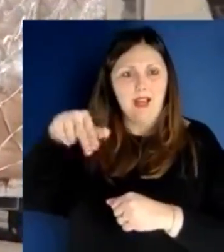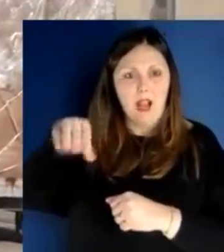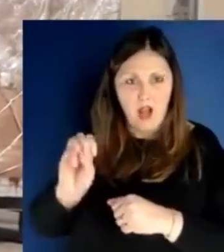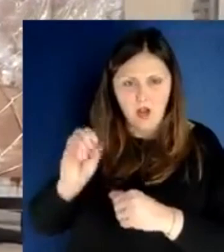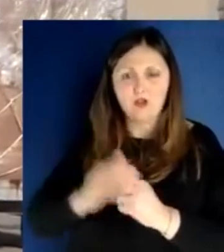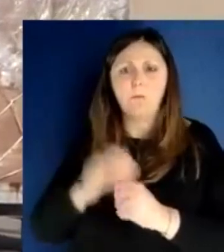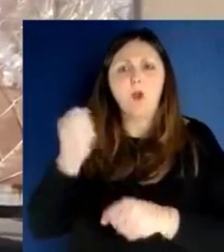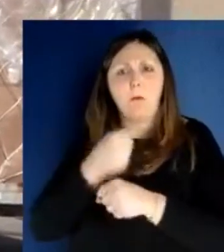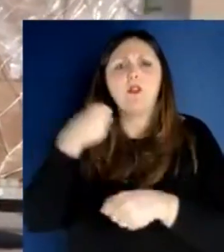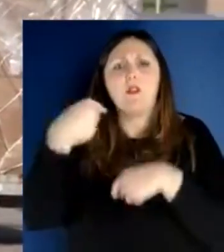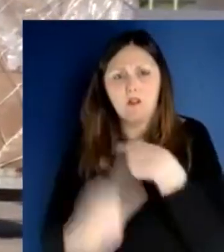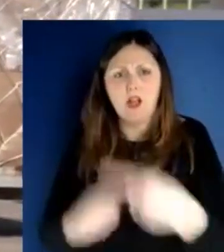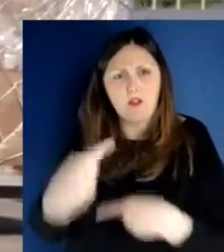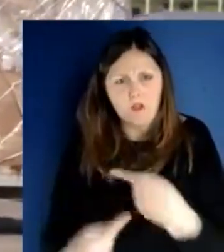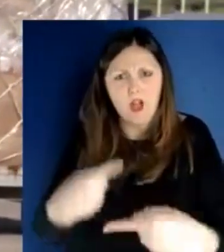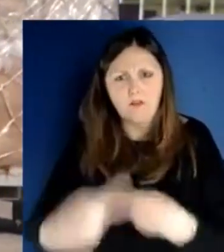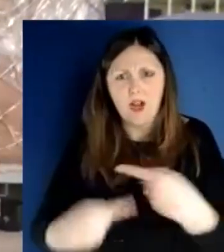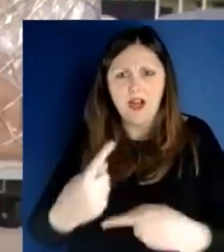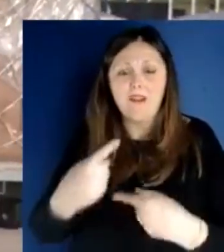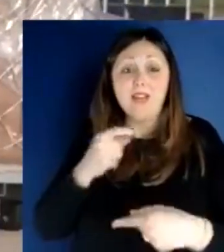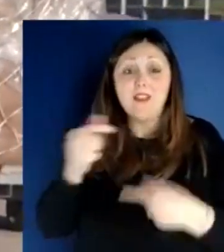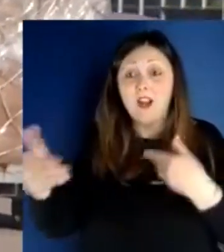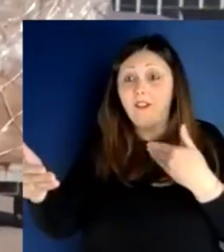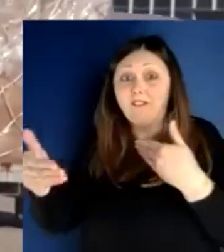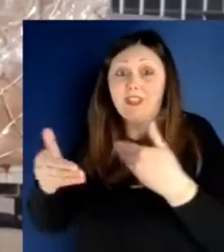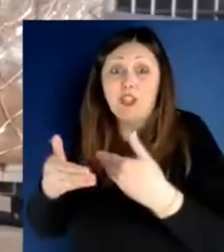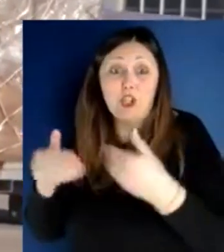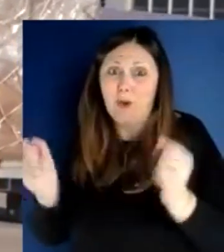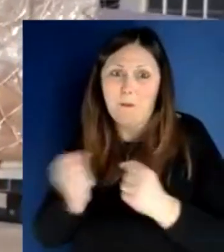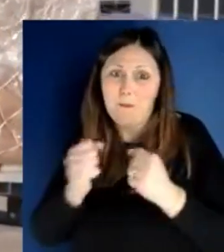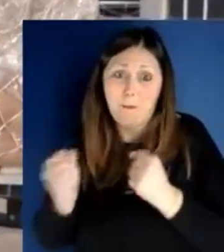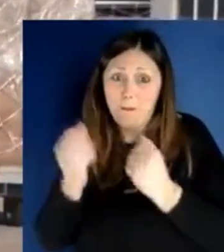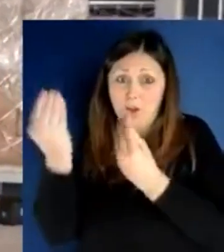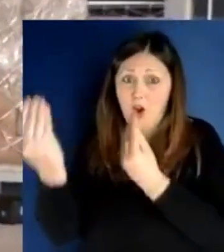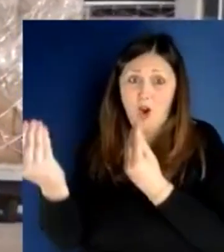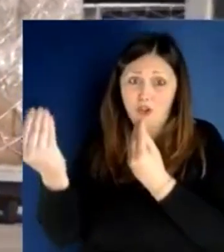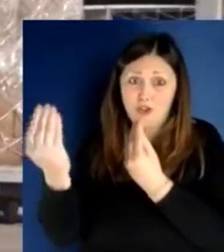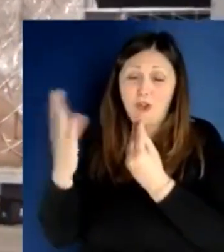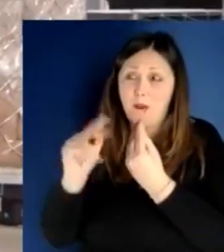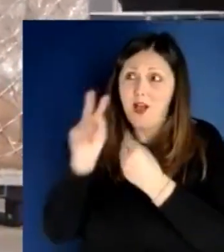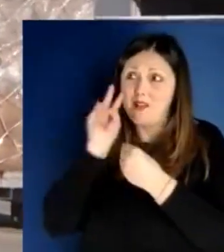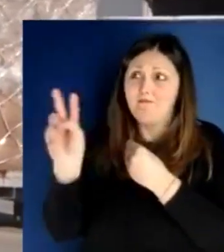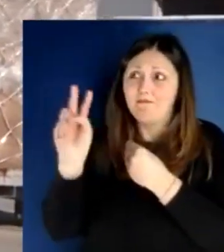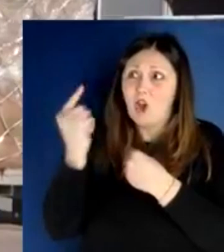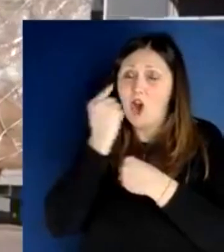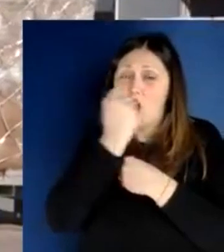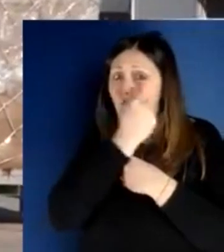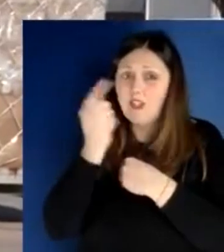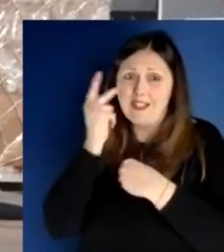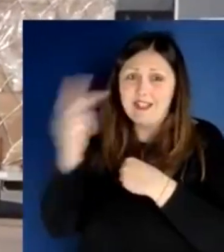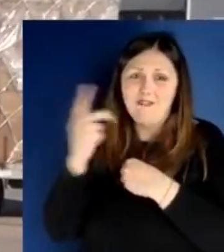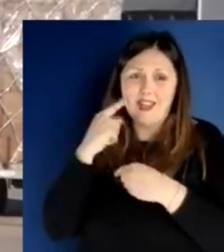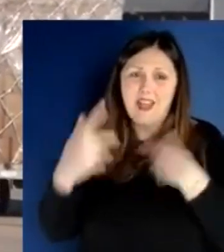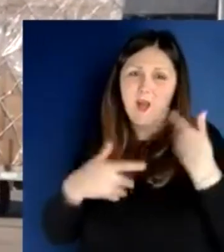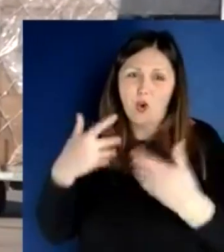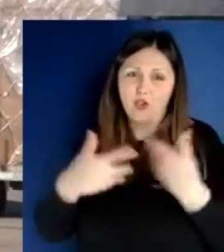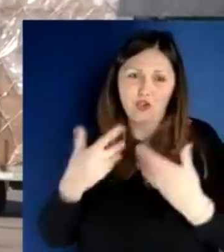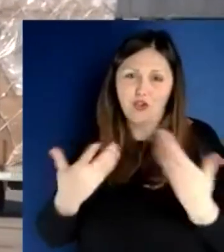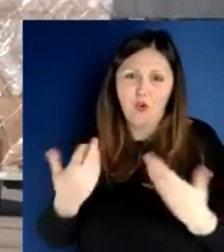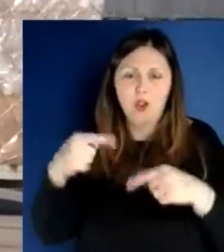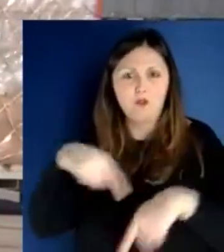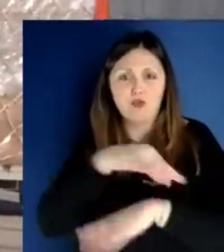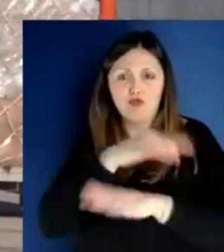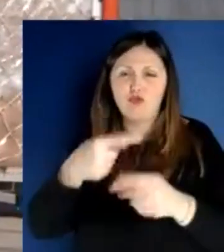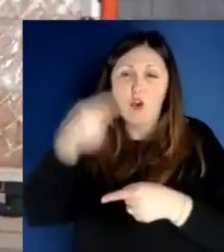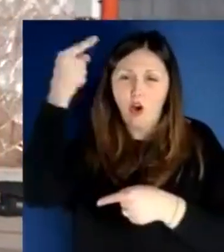l'emozione, è una giornata importante, come ce ne saranno tante altre, io però le chiedo anche questa curiosità, prima di